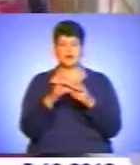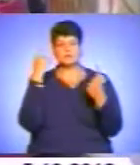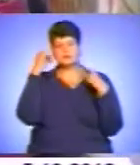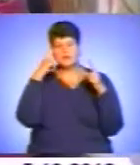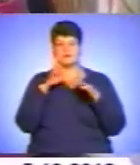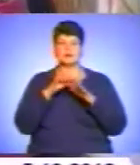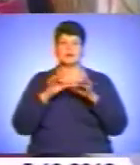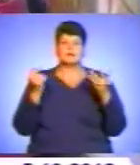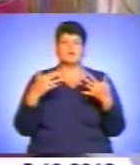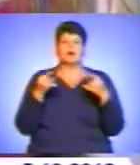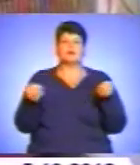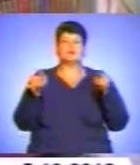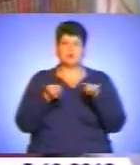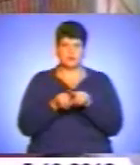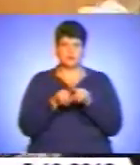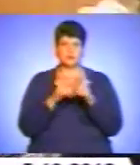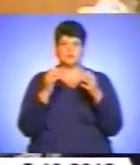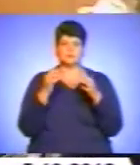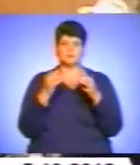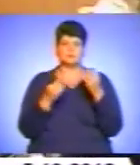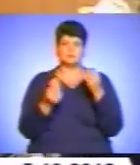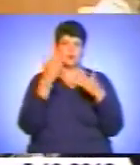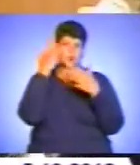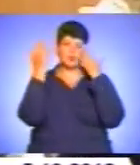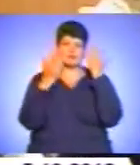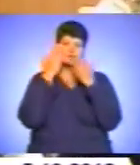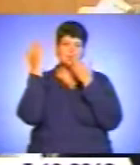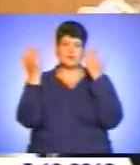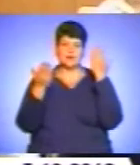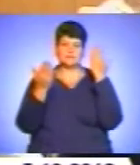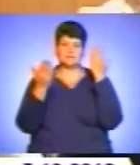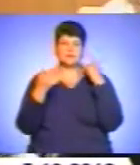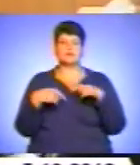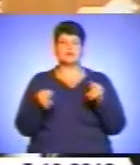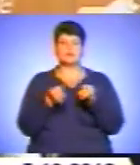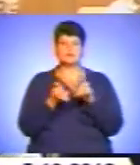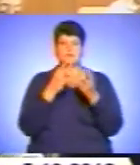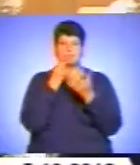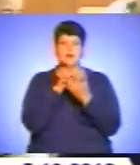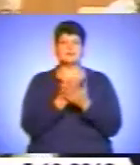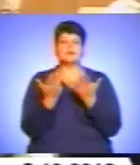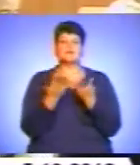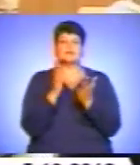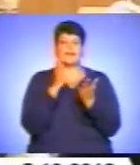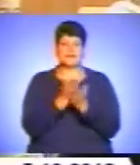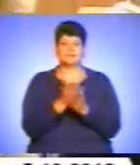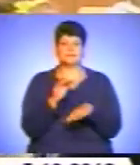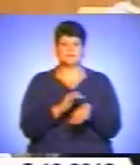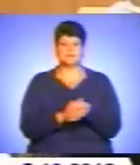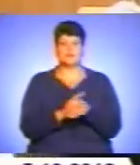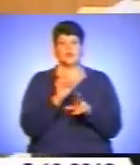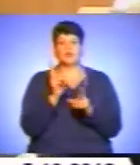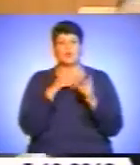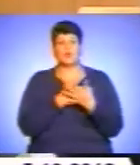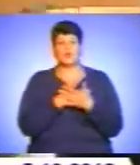краєзнавчих, а також дозвілля. Діти тут себе дійсно показують, які вони є. Хто любить